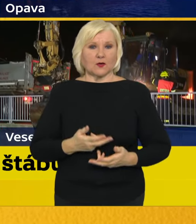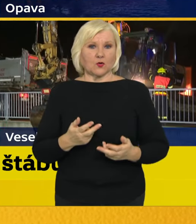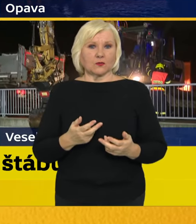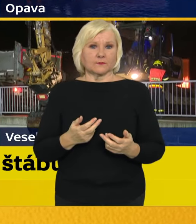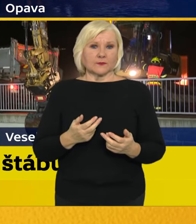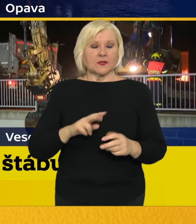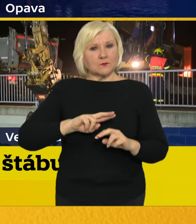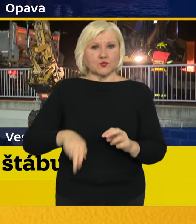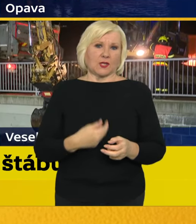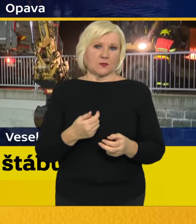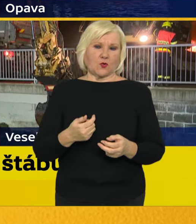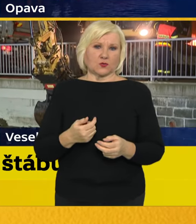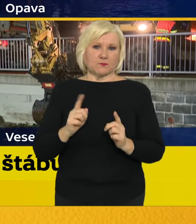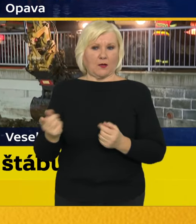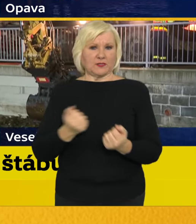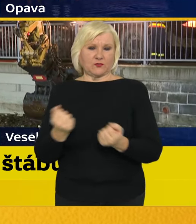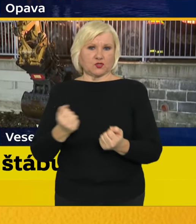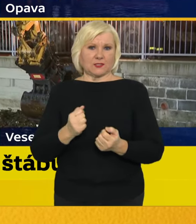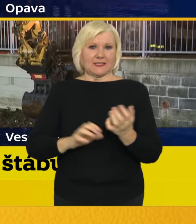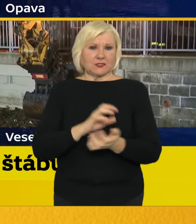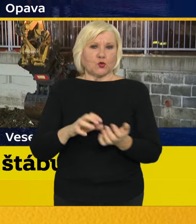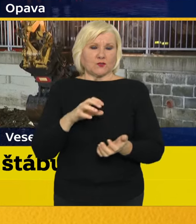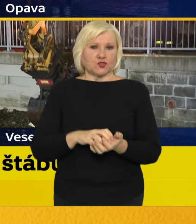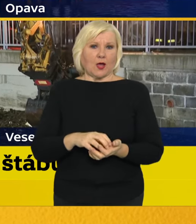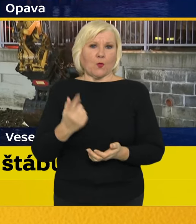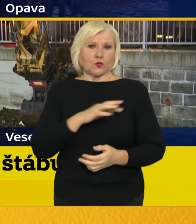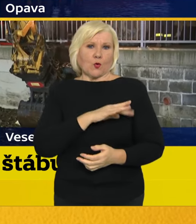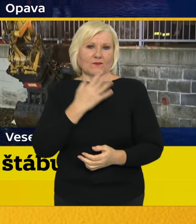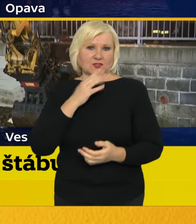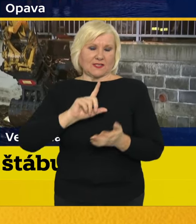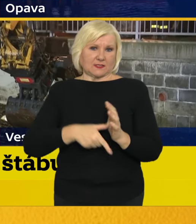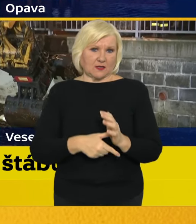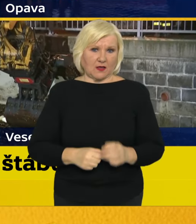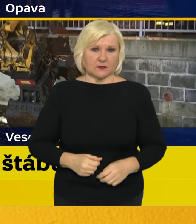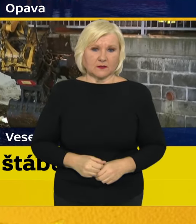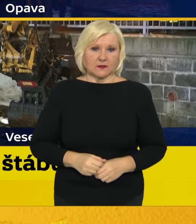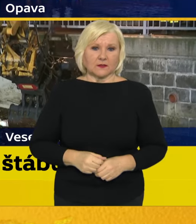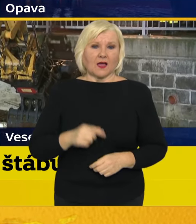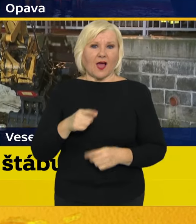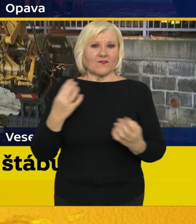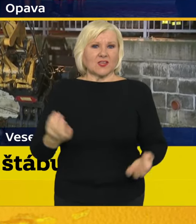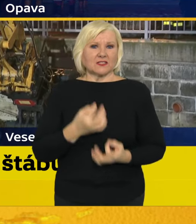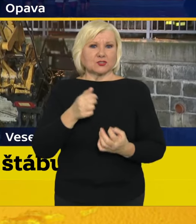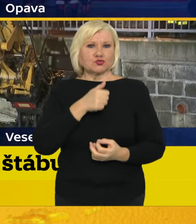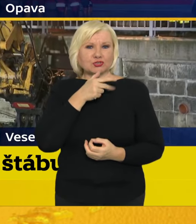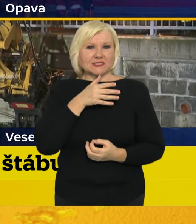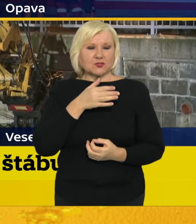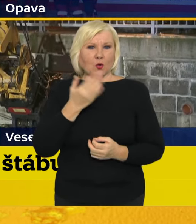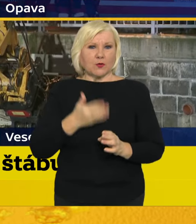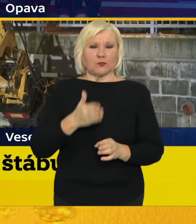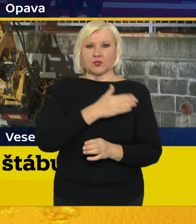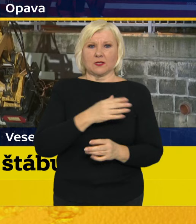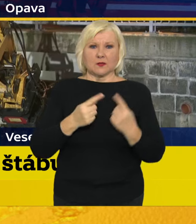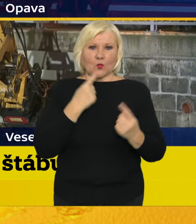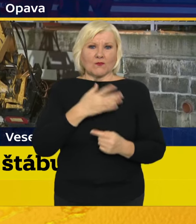pro krizový štáb Moravskosleského kraje. Co se týká těch údajů, které tady říkal pan minister